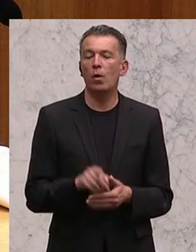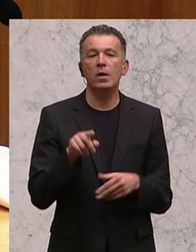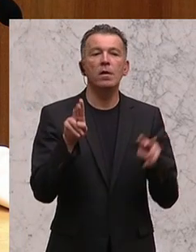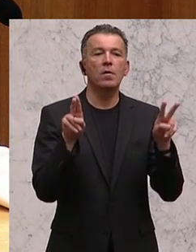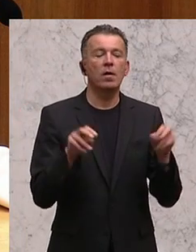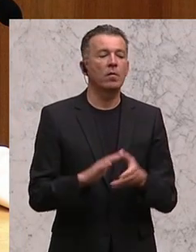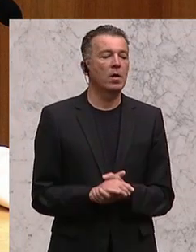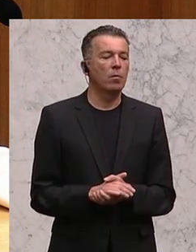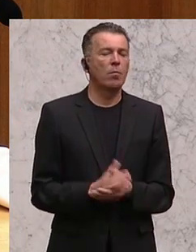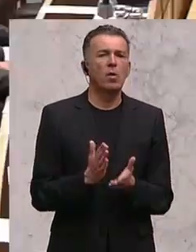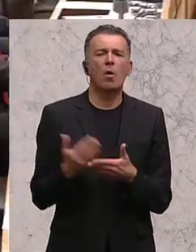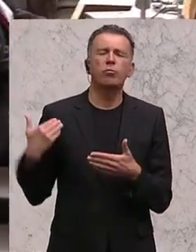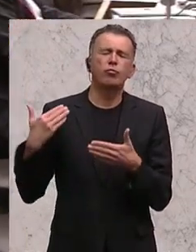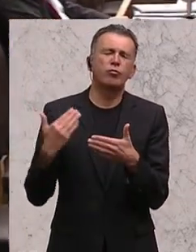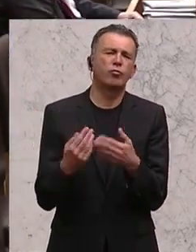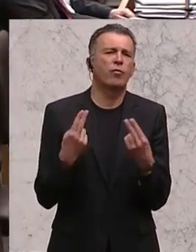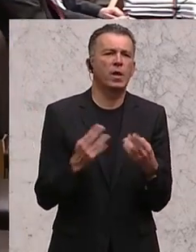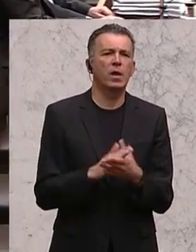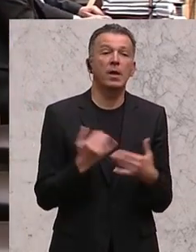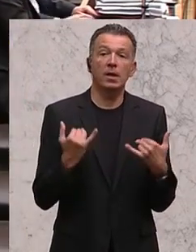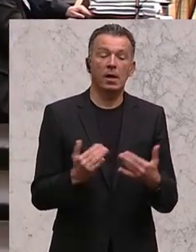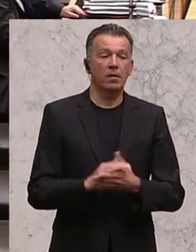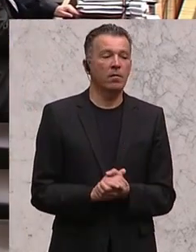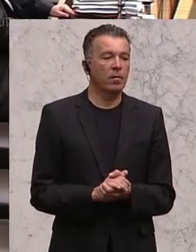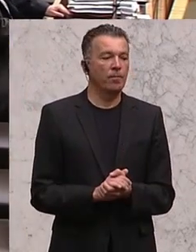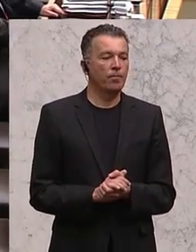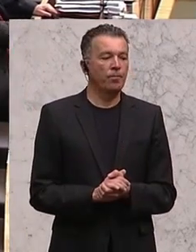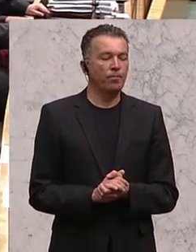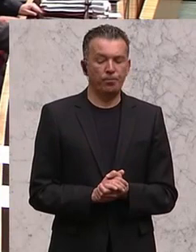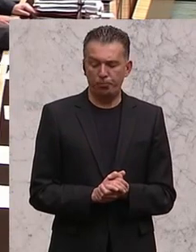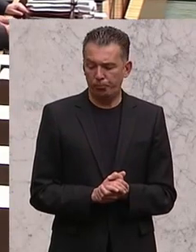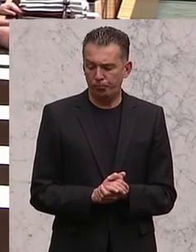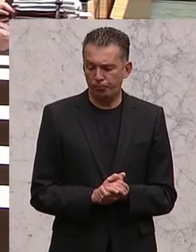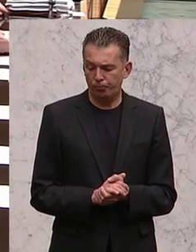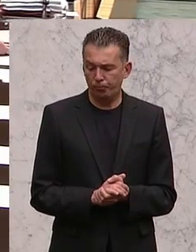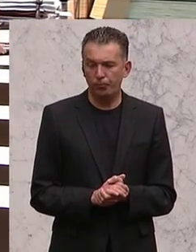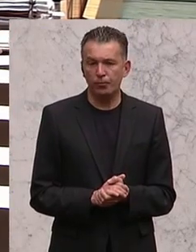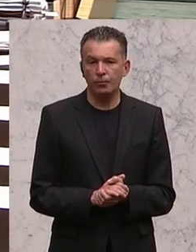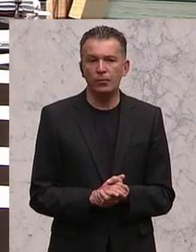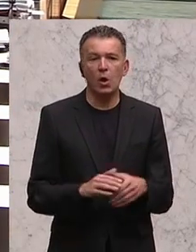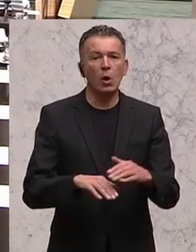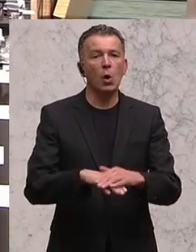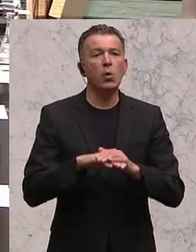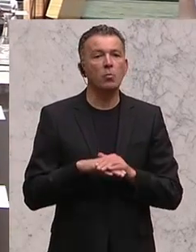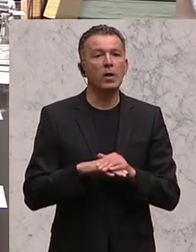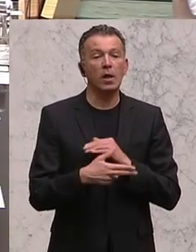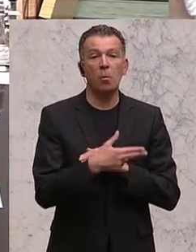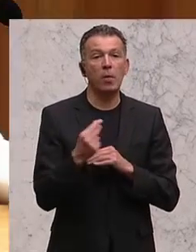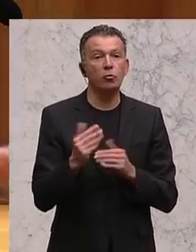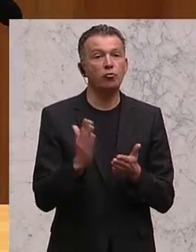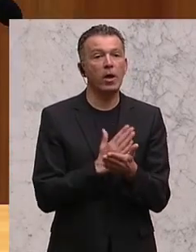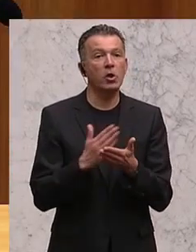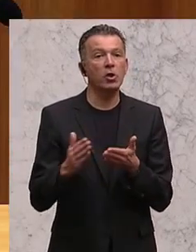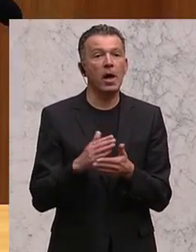beschäftigt uns ja schon immer. Aber jetzt, wo sich die Menschen in Großbritannien entschieden haben, aus der